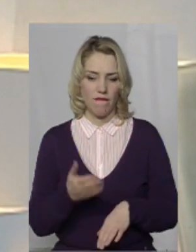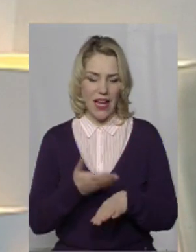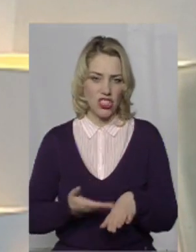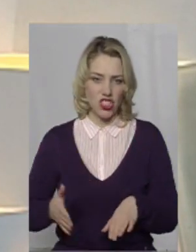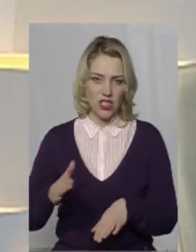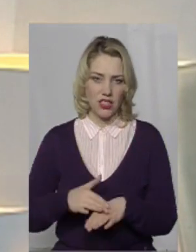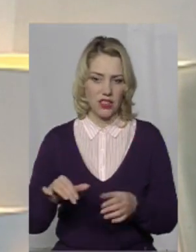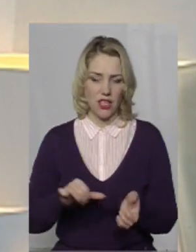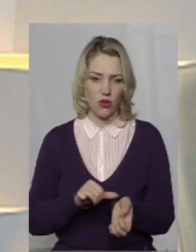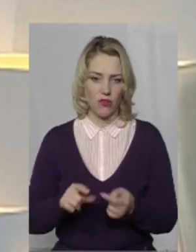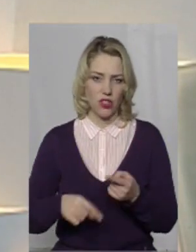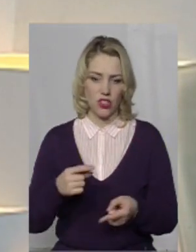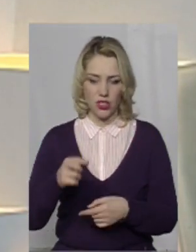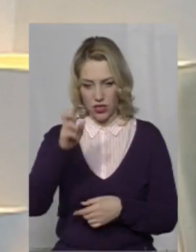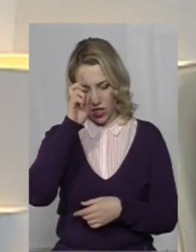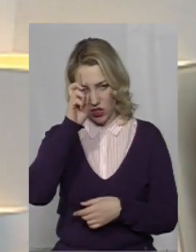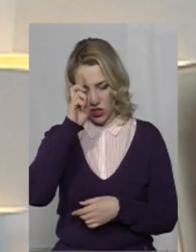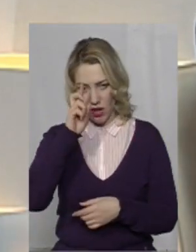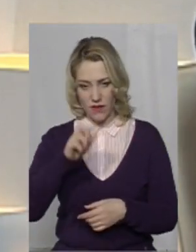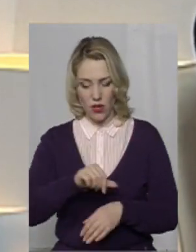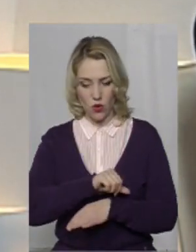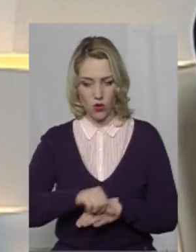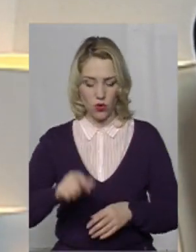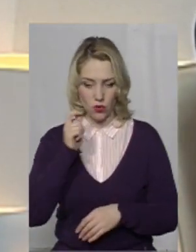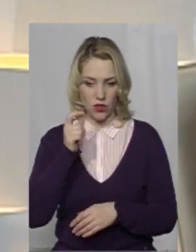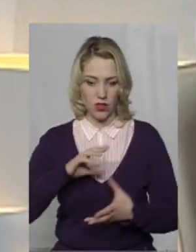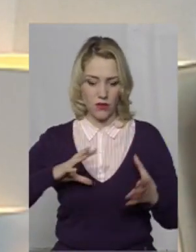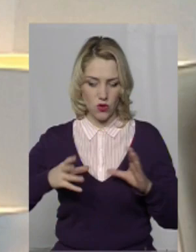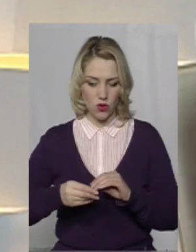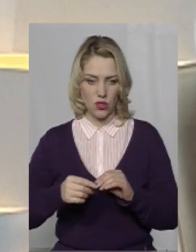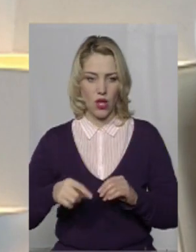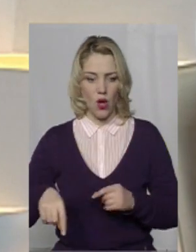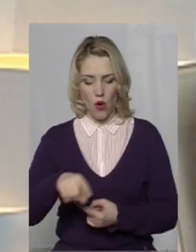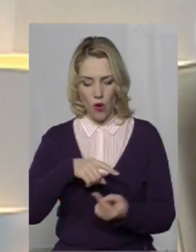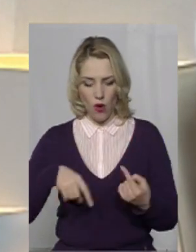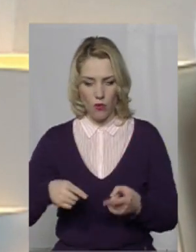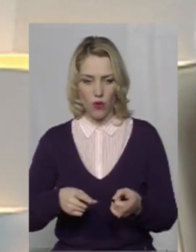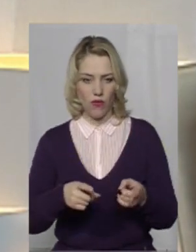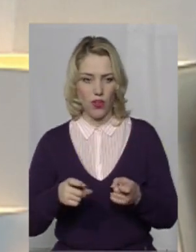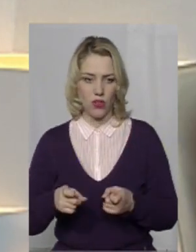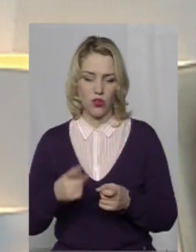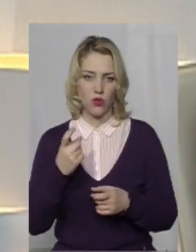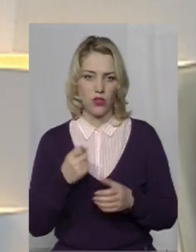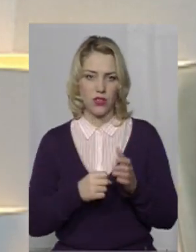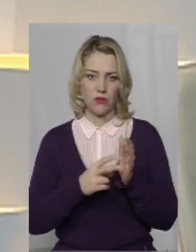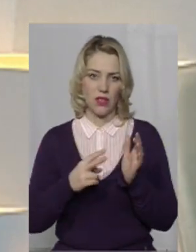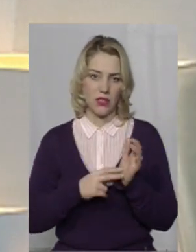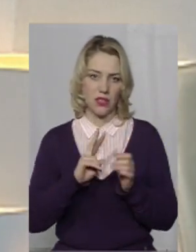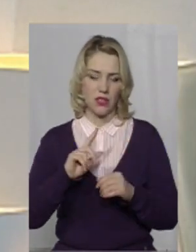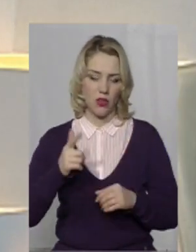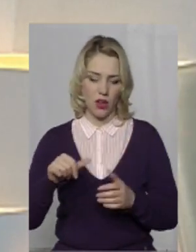наркотиків через державний кордон України. Всього з обігу вилучено 117 кілограм наркоречовин.